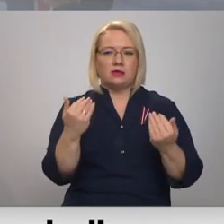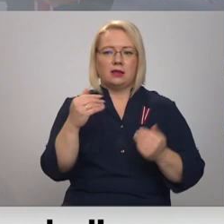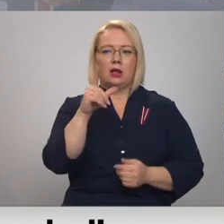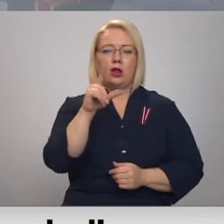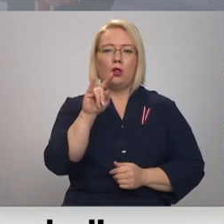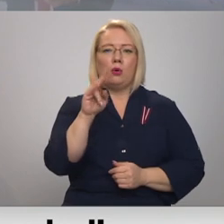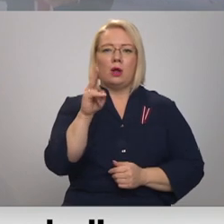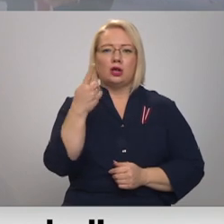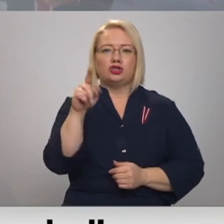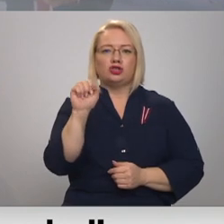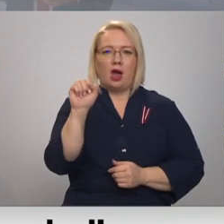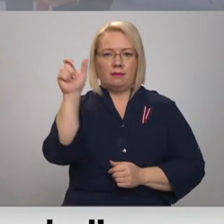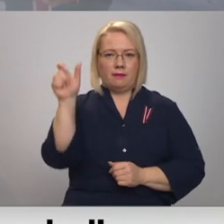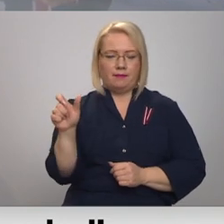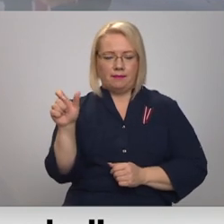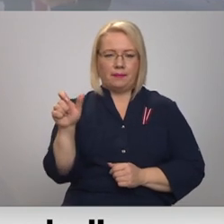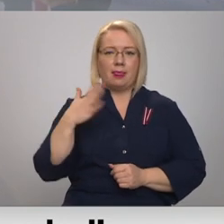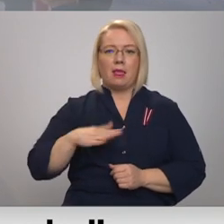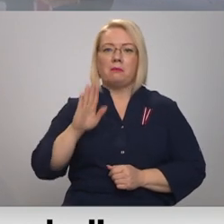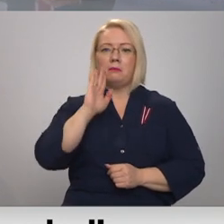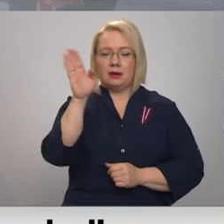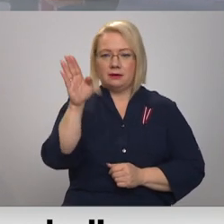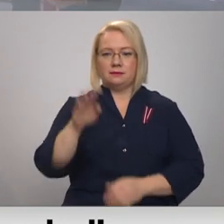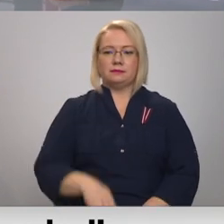Lukša. Labrīt! Labrīt!